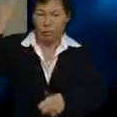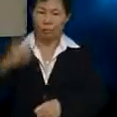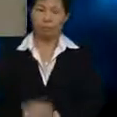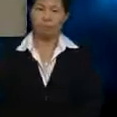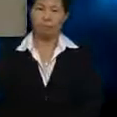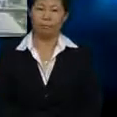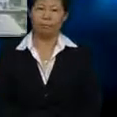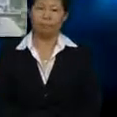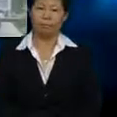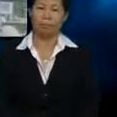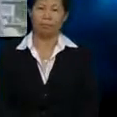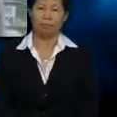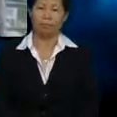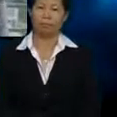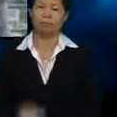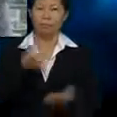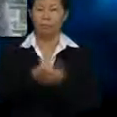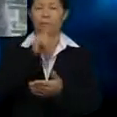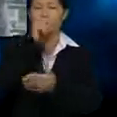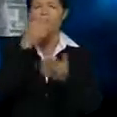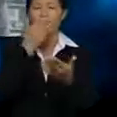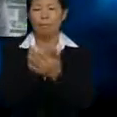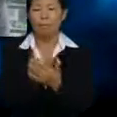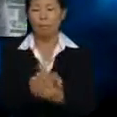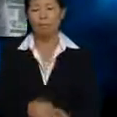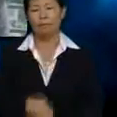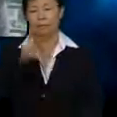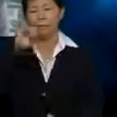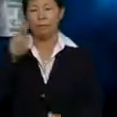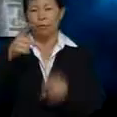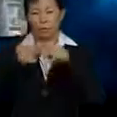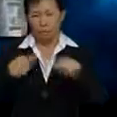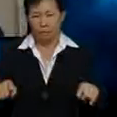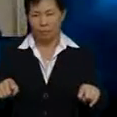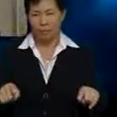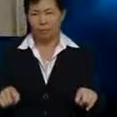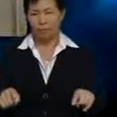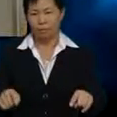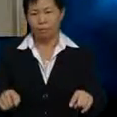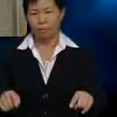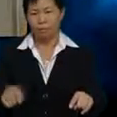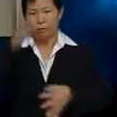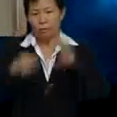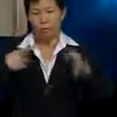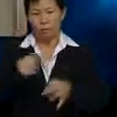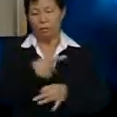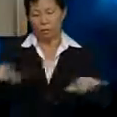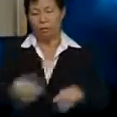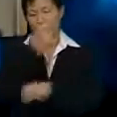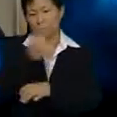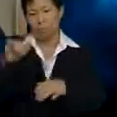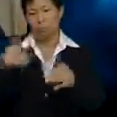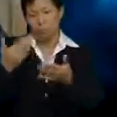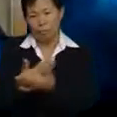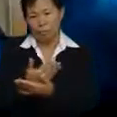Pakcik Itu memang Baik Tapi Kalau kita nak buat Sesuatu yang